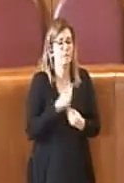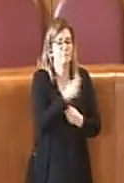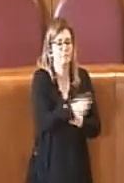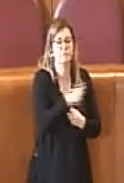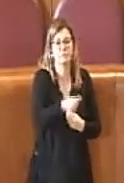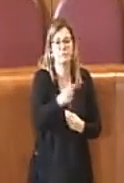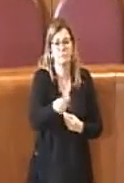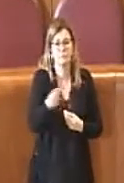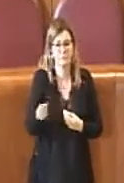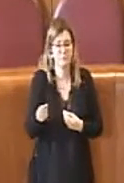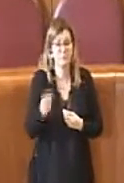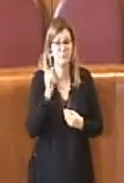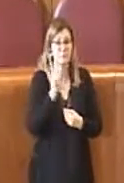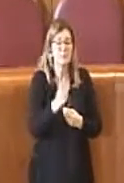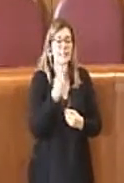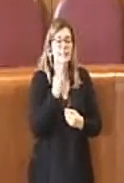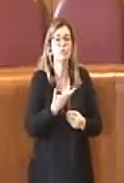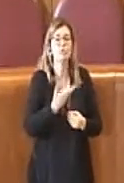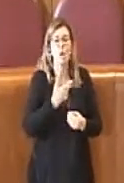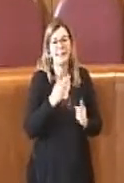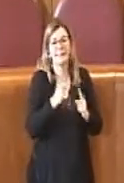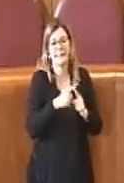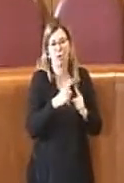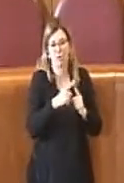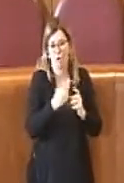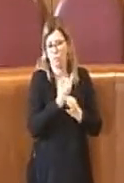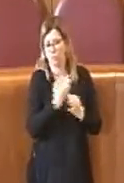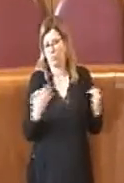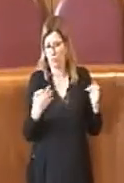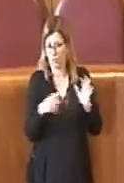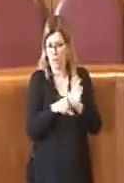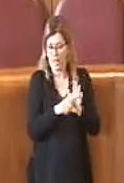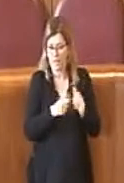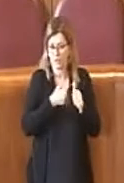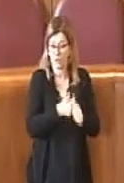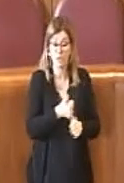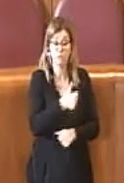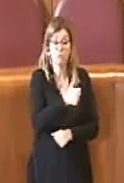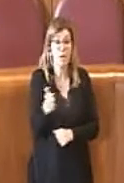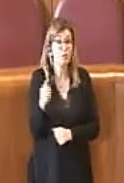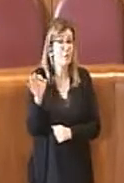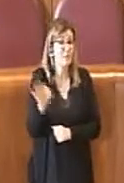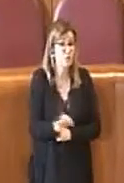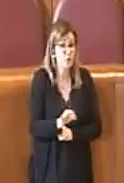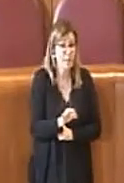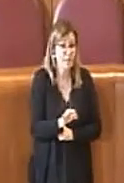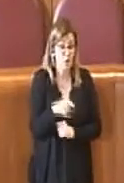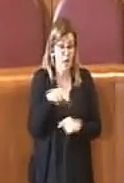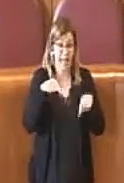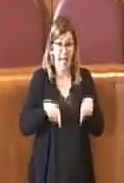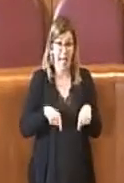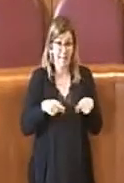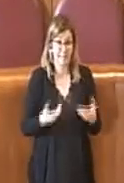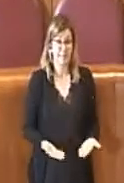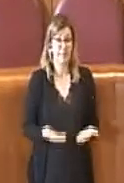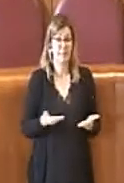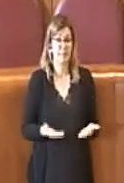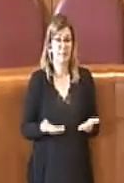legittimi. Perché ripeto, il 100% dei titoli attualmente